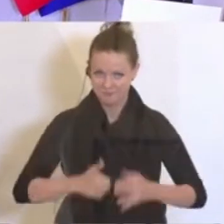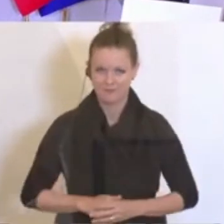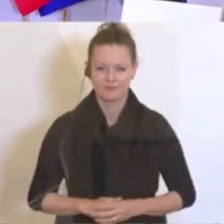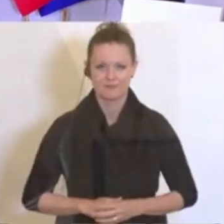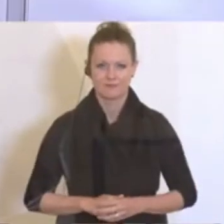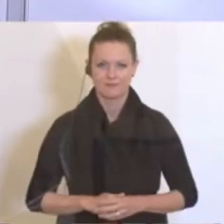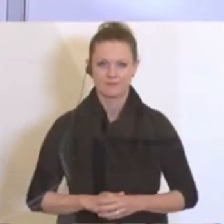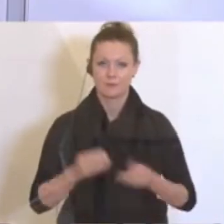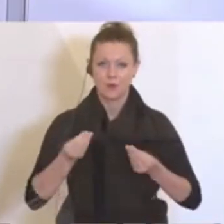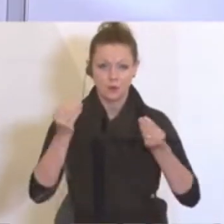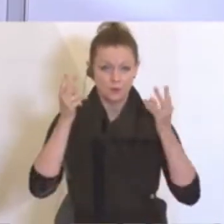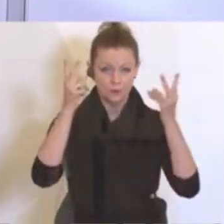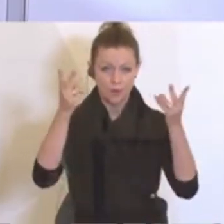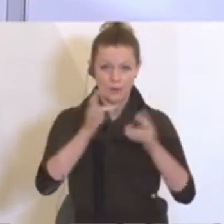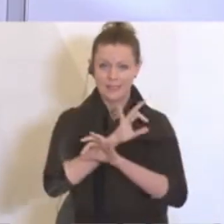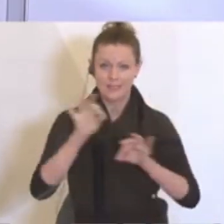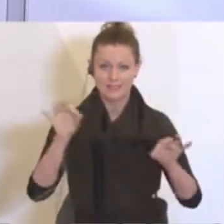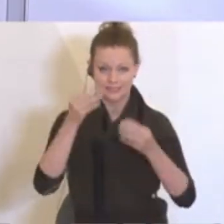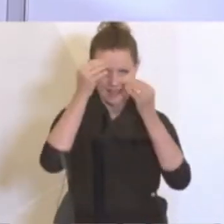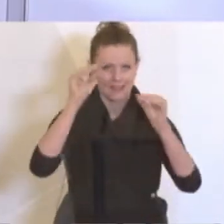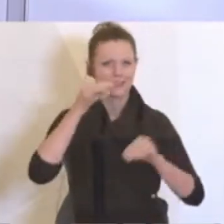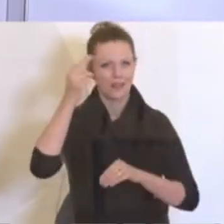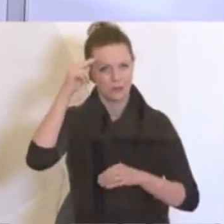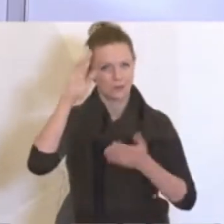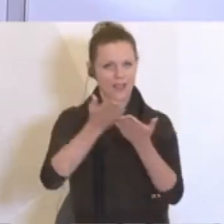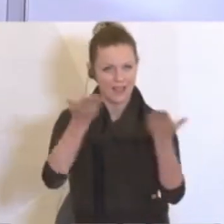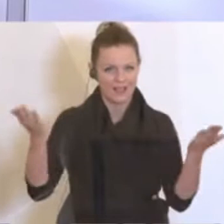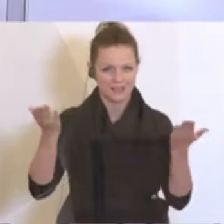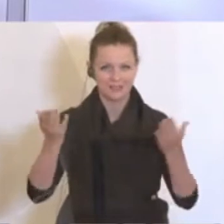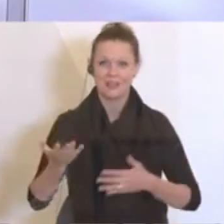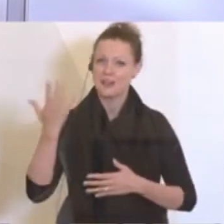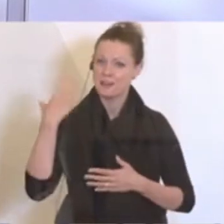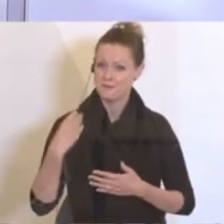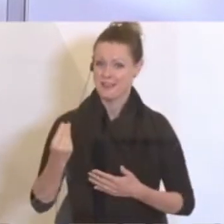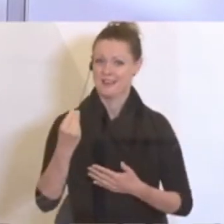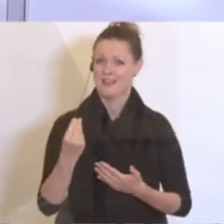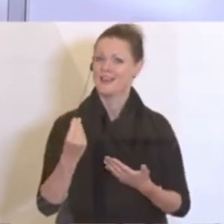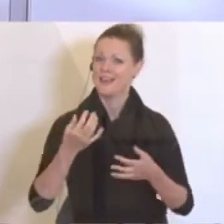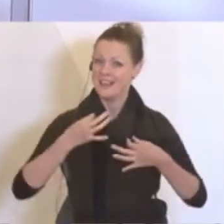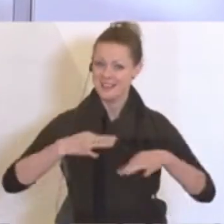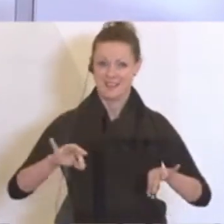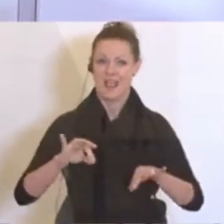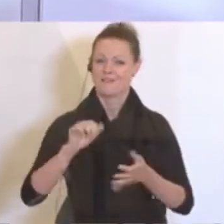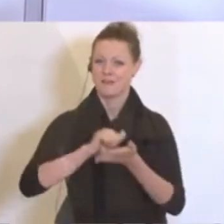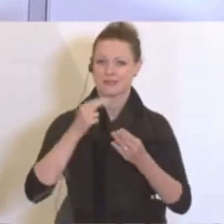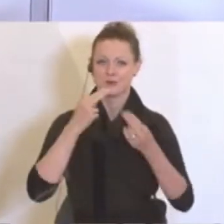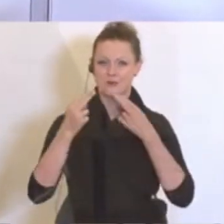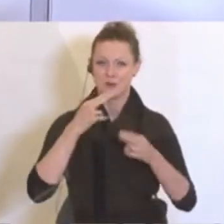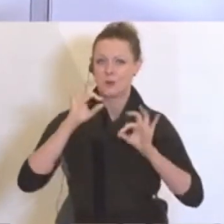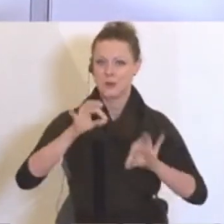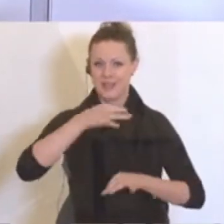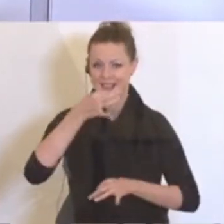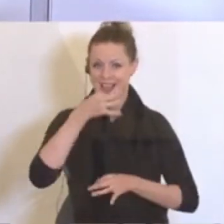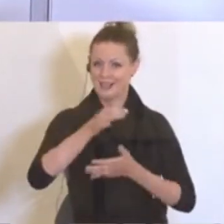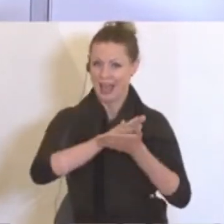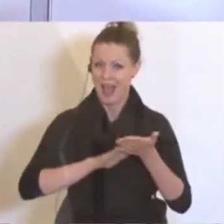Grüß Gott, sehr geehrte Damen und Herren. Ich darf heute wieder einmal diese Pressekonferenz mit einer guten Nachricht beginnen.